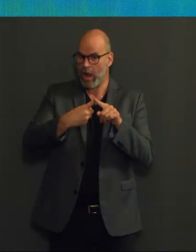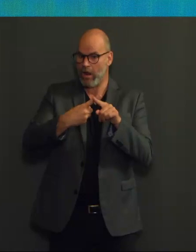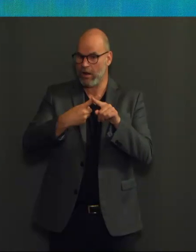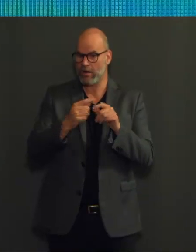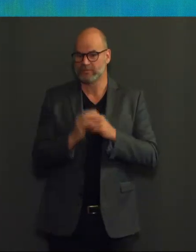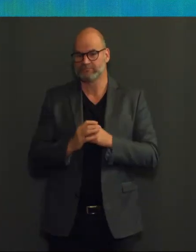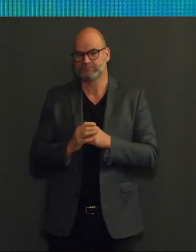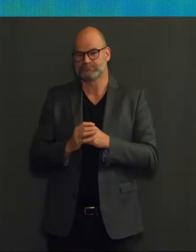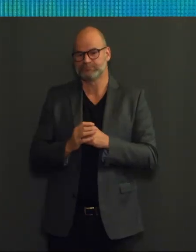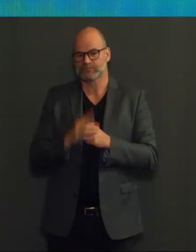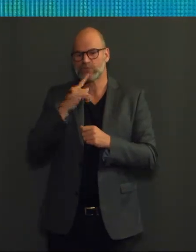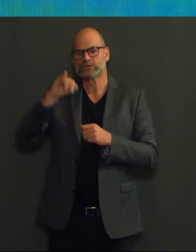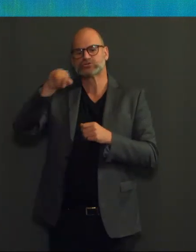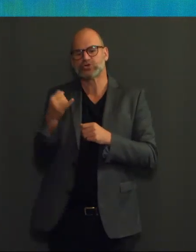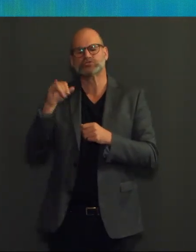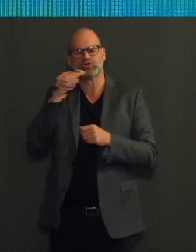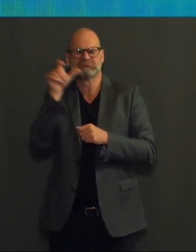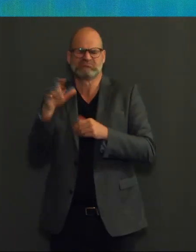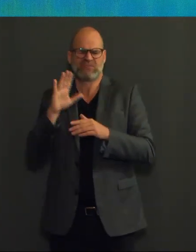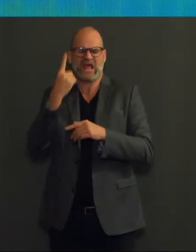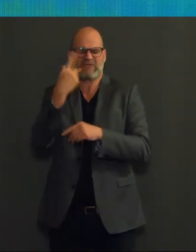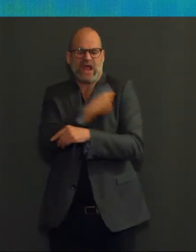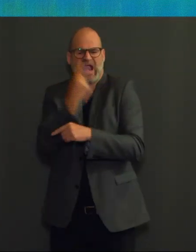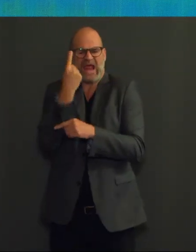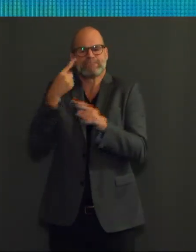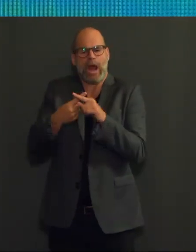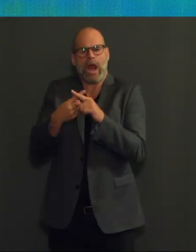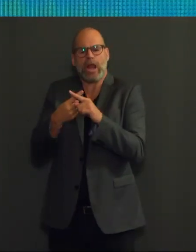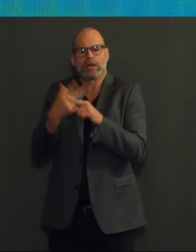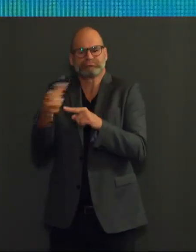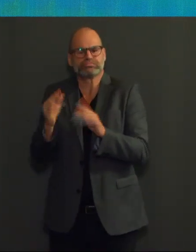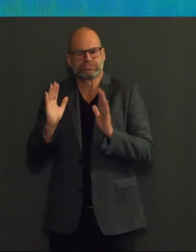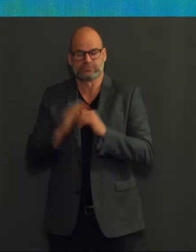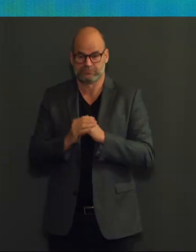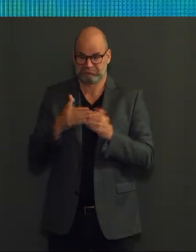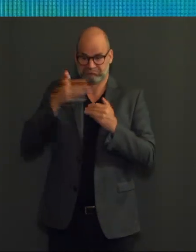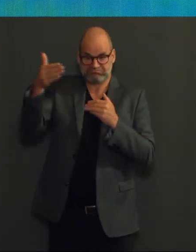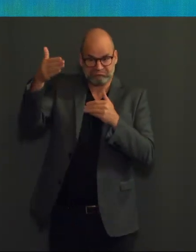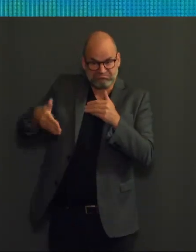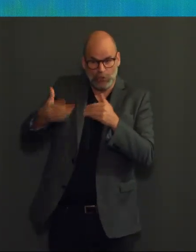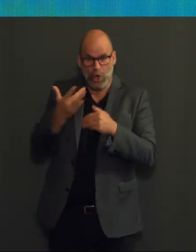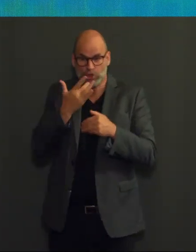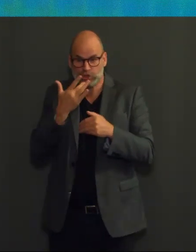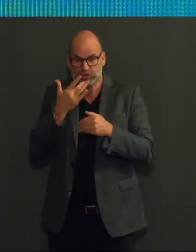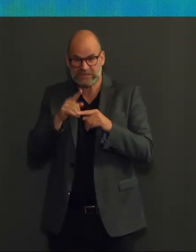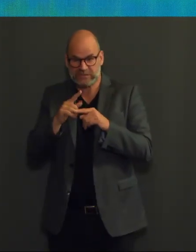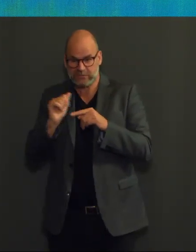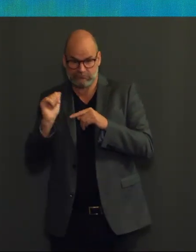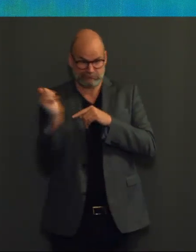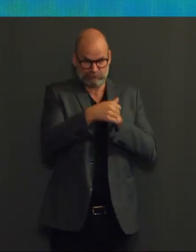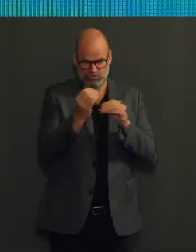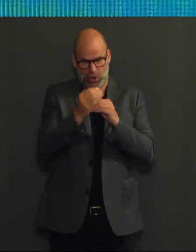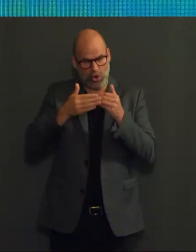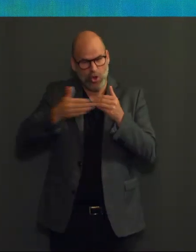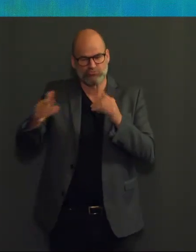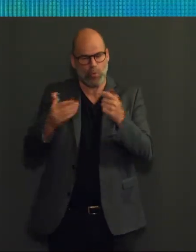één dosis voldoende is. We horen jammer genoeg regelmatig van artsen dat mensen